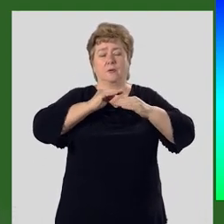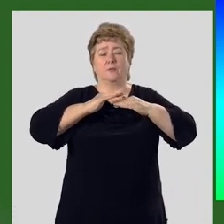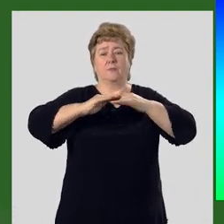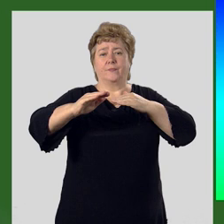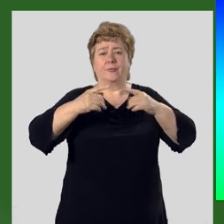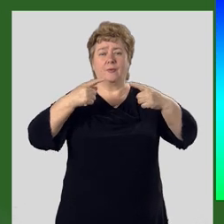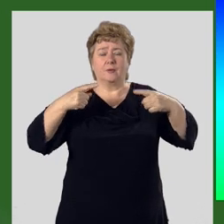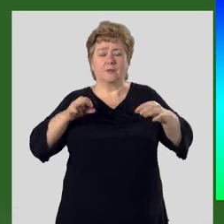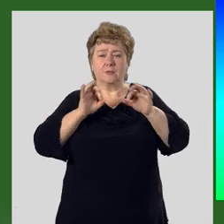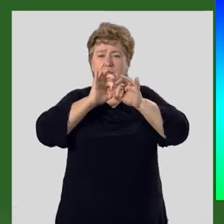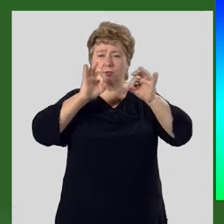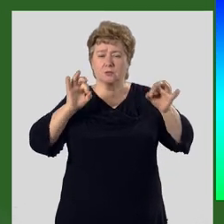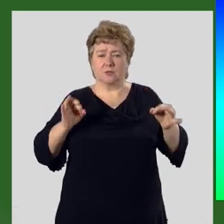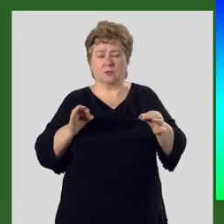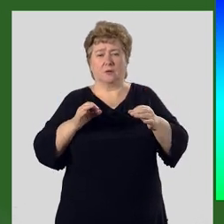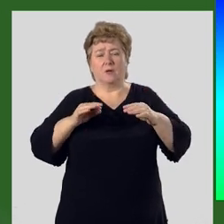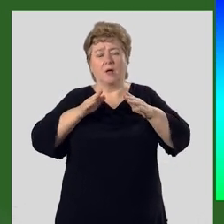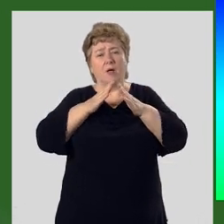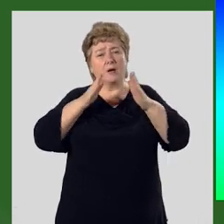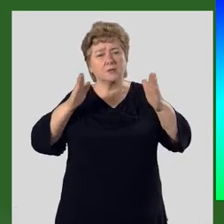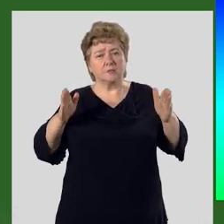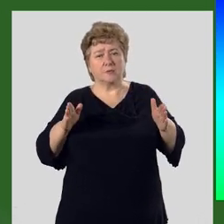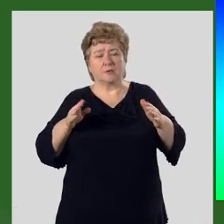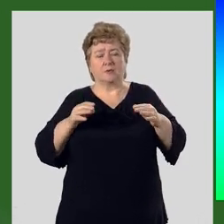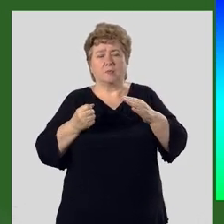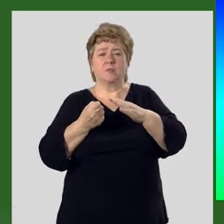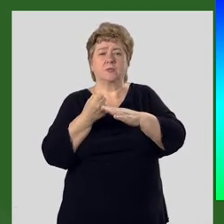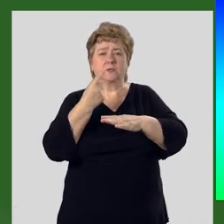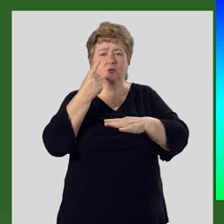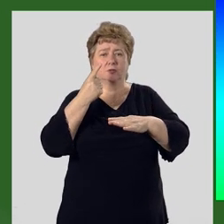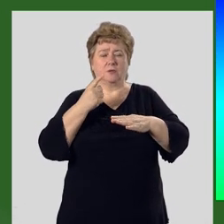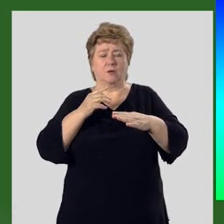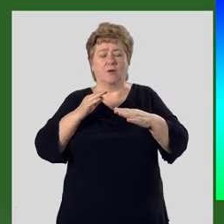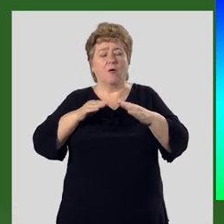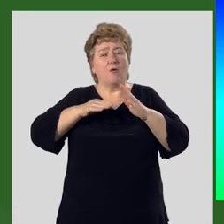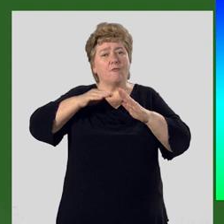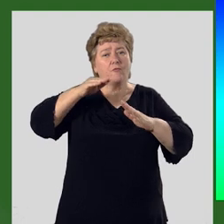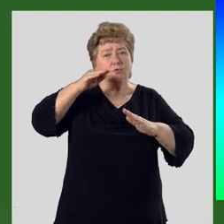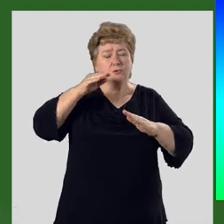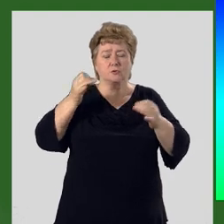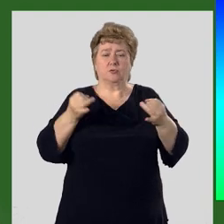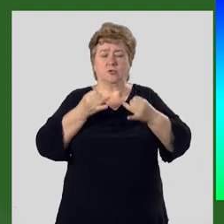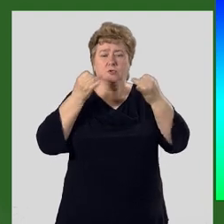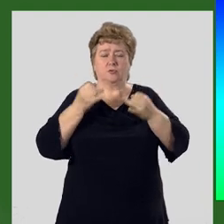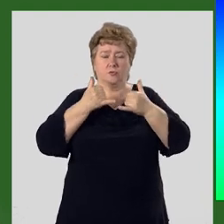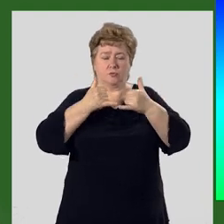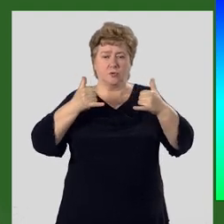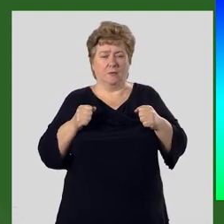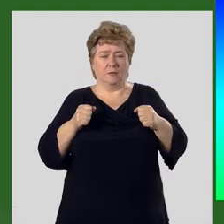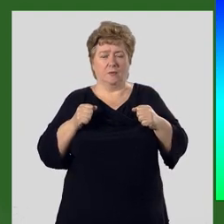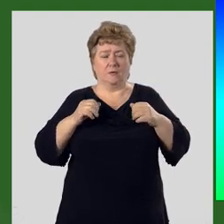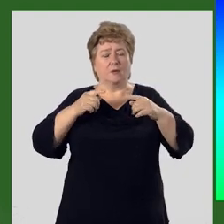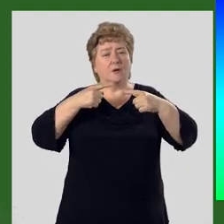различных по очертаниям, размерам, происхождению, возрасту и истории развития.